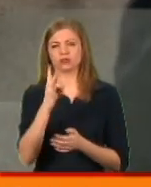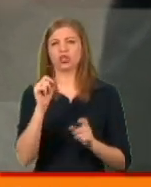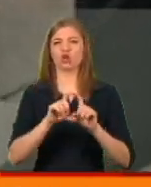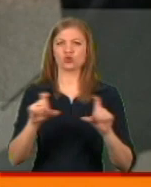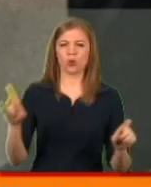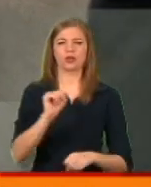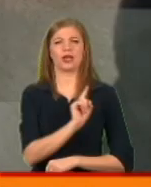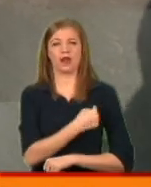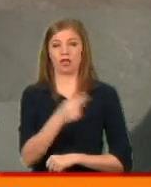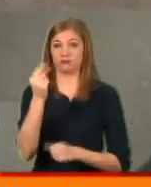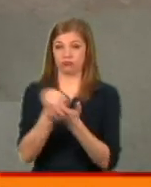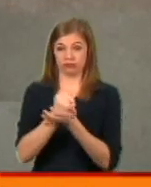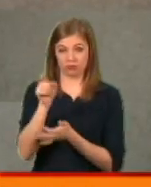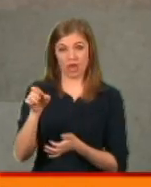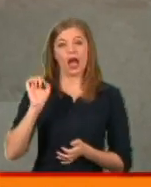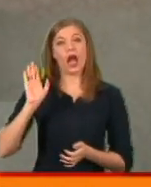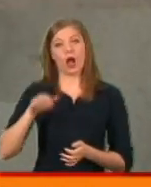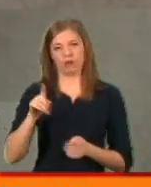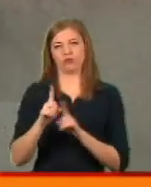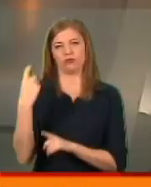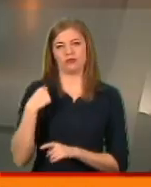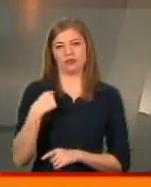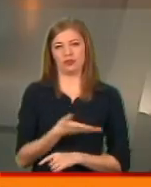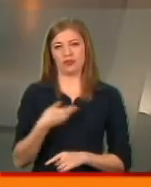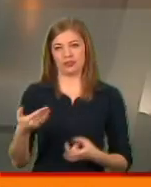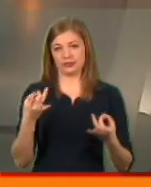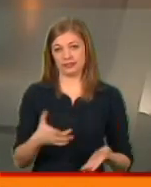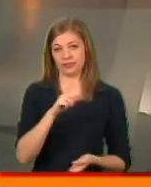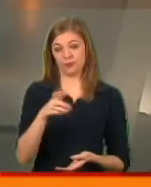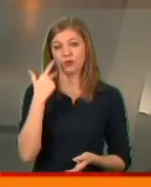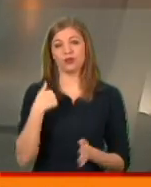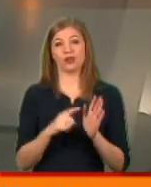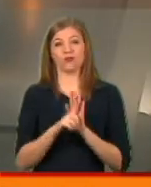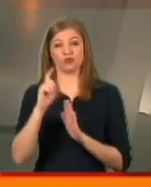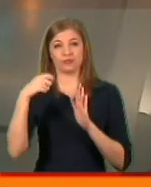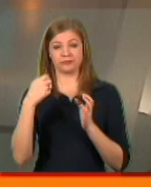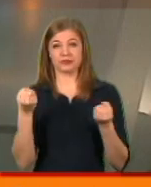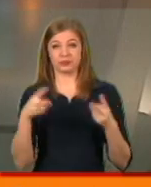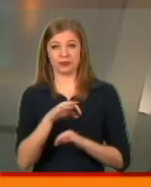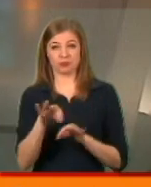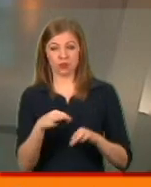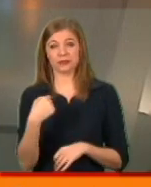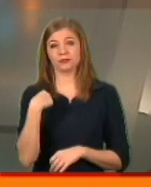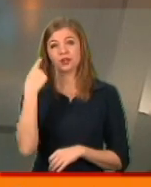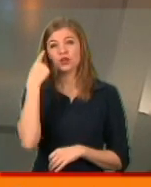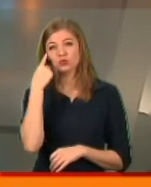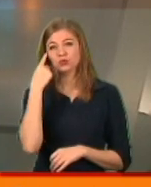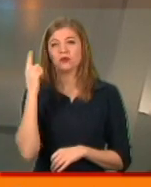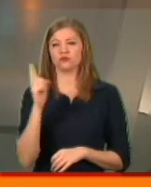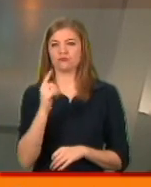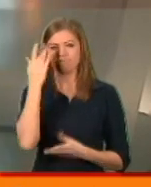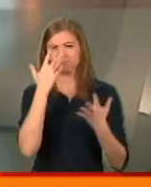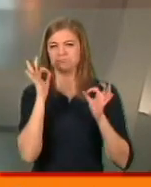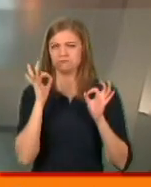школи, на лікарні, а тоді нехай тіпляються за нас. Коли я починав знімати спецпроект «Туди-сюди», я думав, мислюслушно,